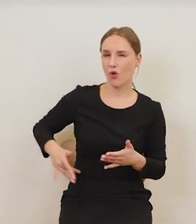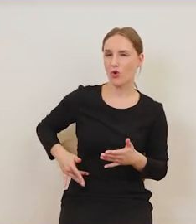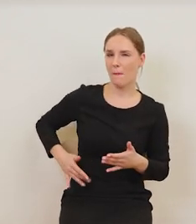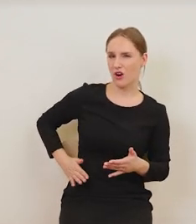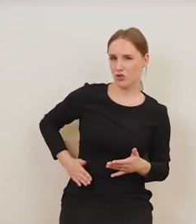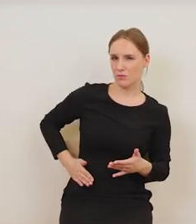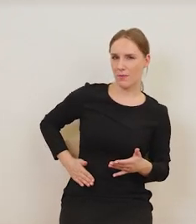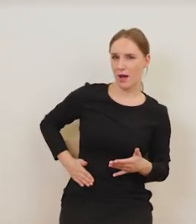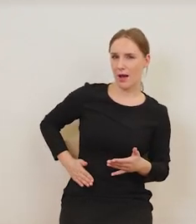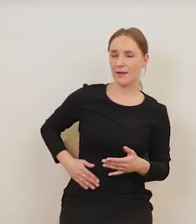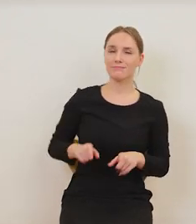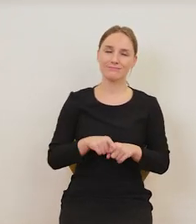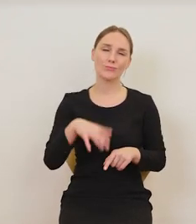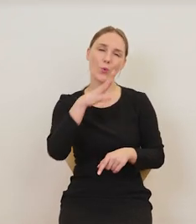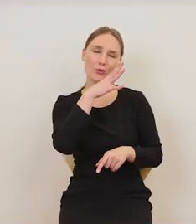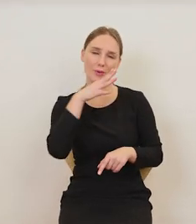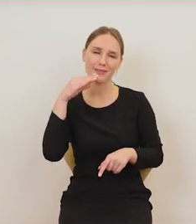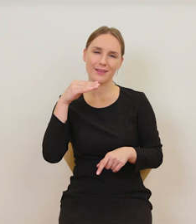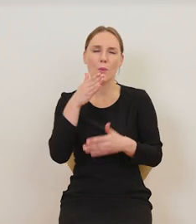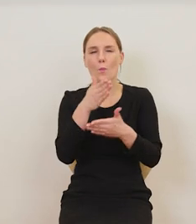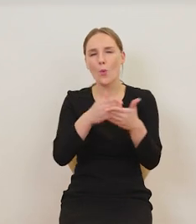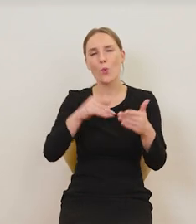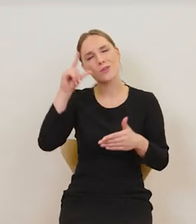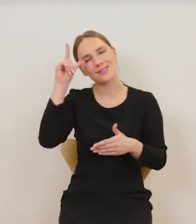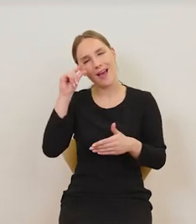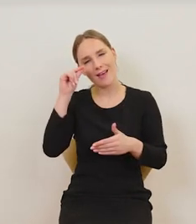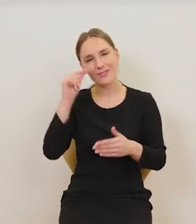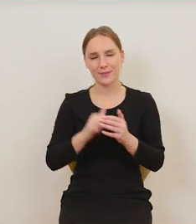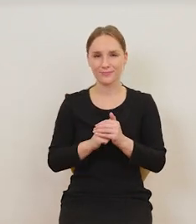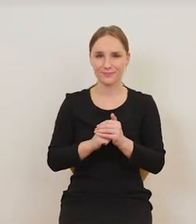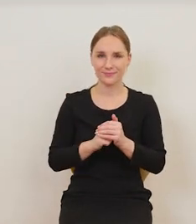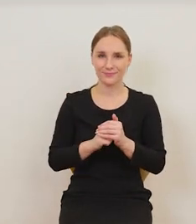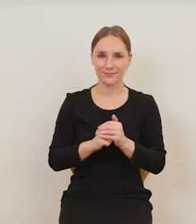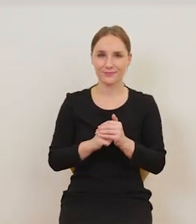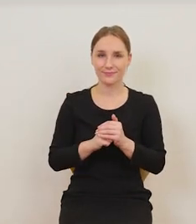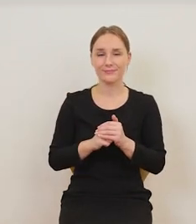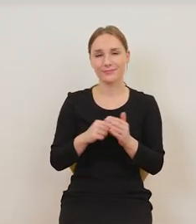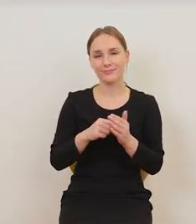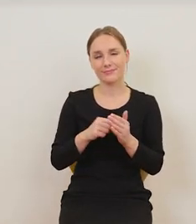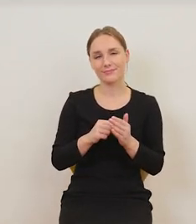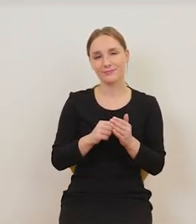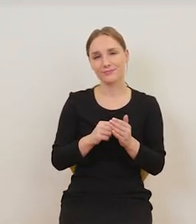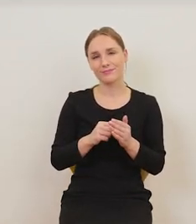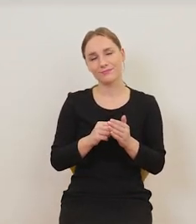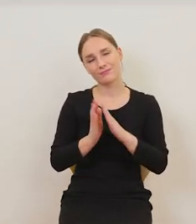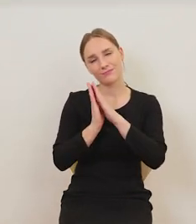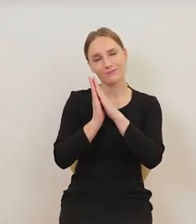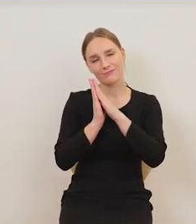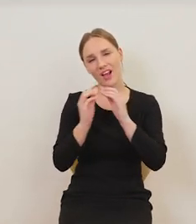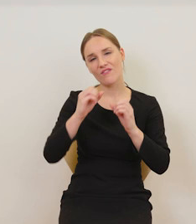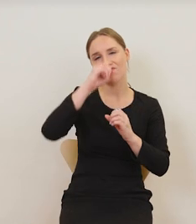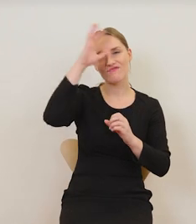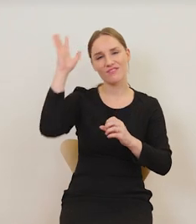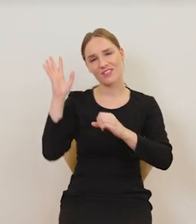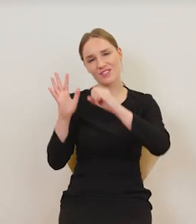wątrobę, jest uśmiechnięty w półśnie i tak właśnie sobie przesypia i ma jakieś wizje